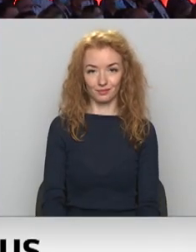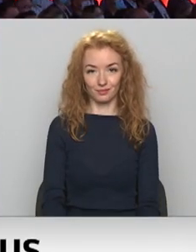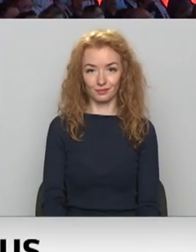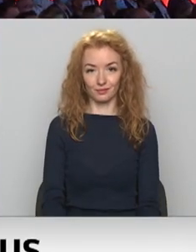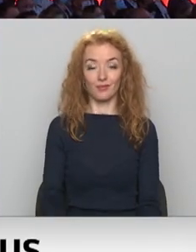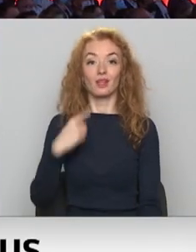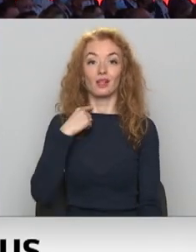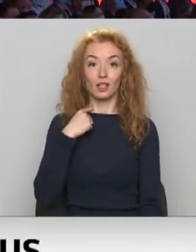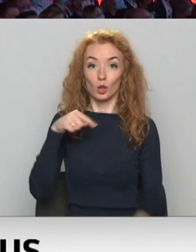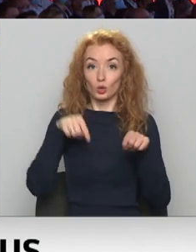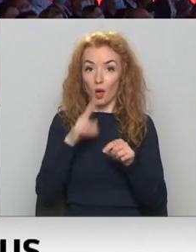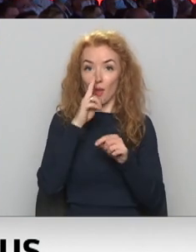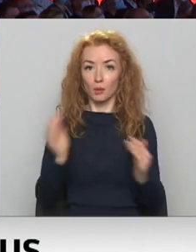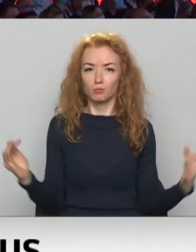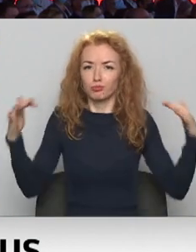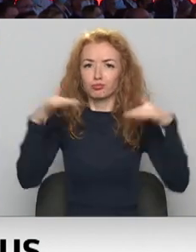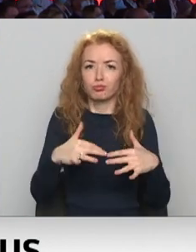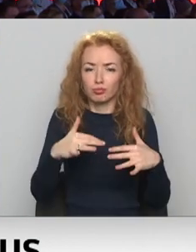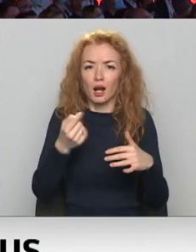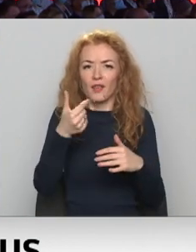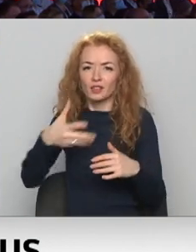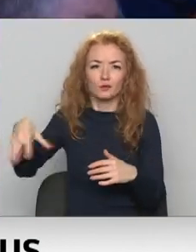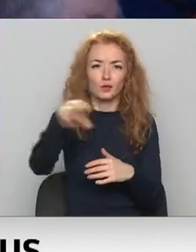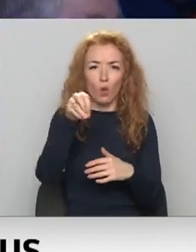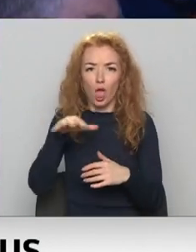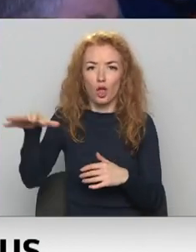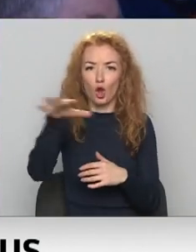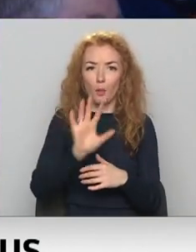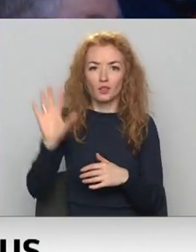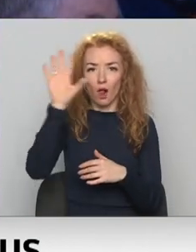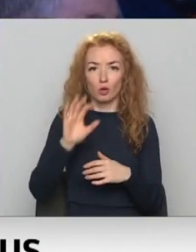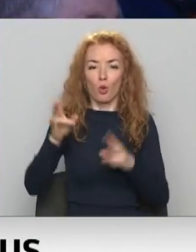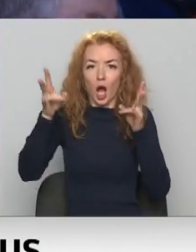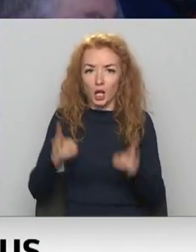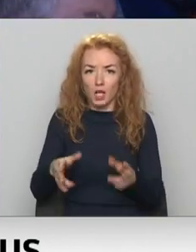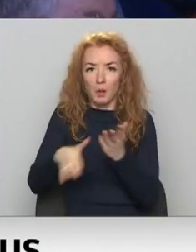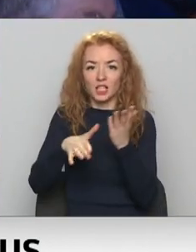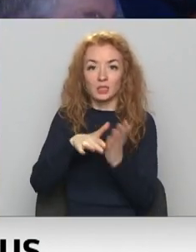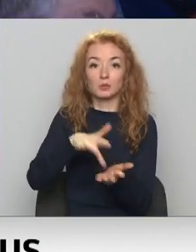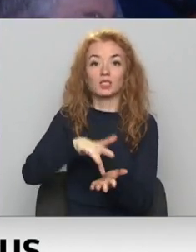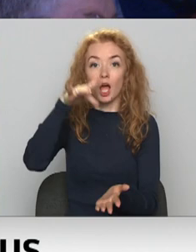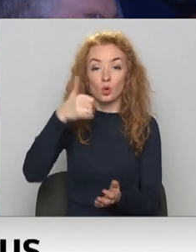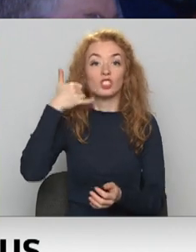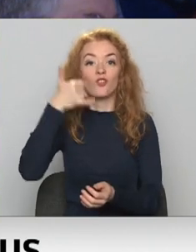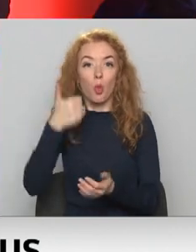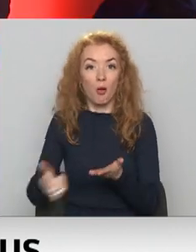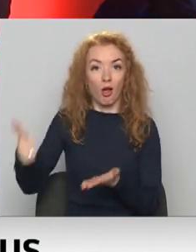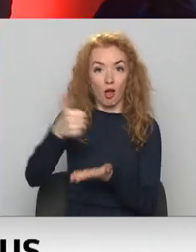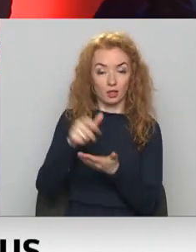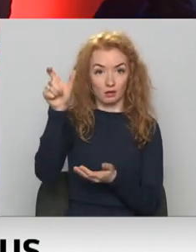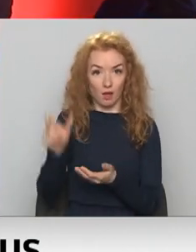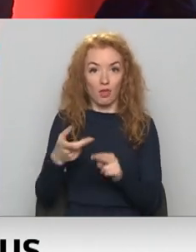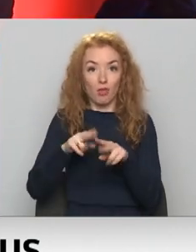Rīgā šonadēj sabraukuši tevi vai visu Eiropas valstu ārkārtas palīdzības dienestu zvanu centru pārstāvji. Šāda